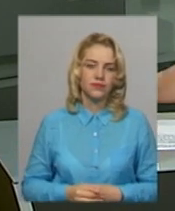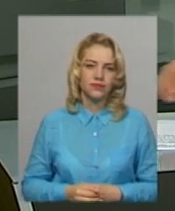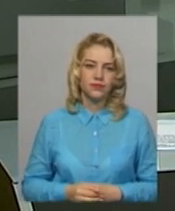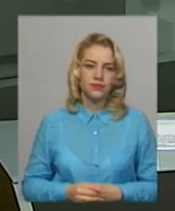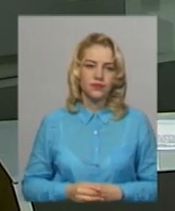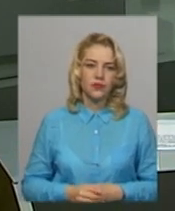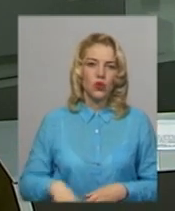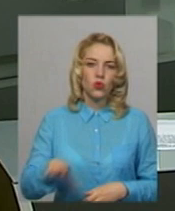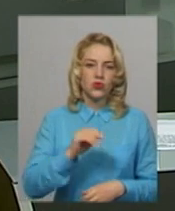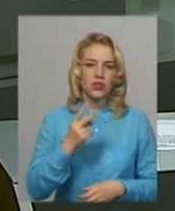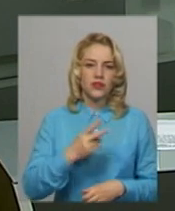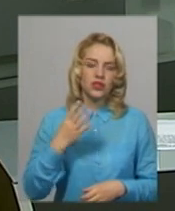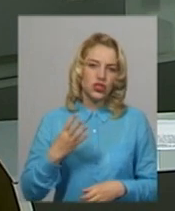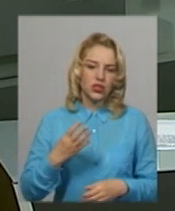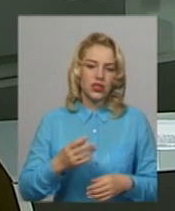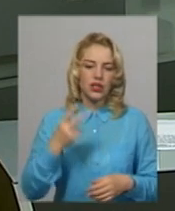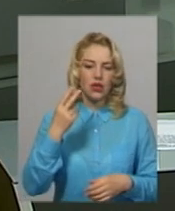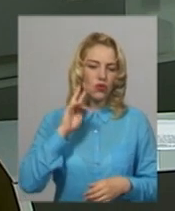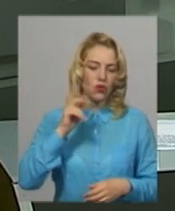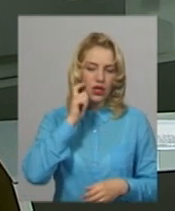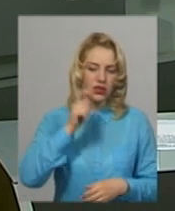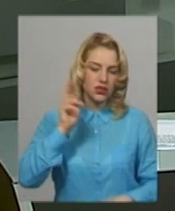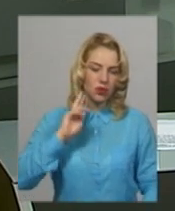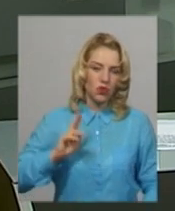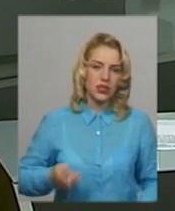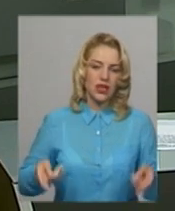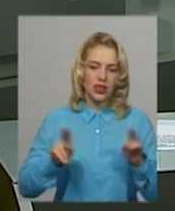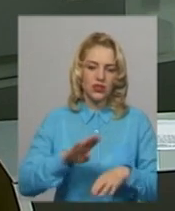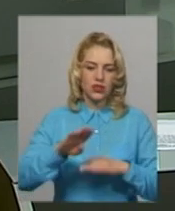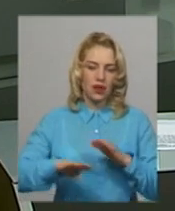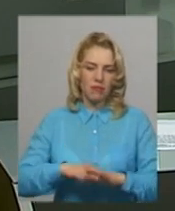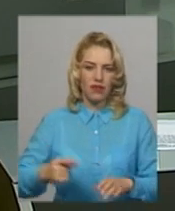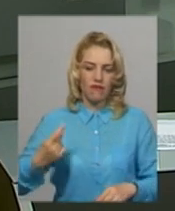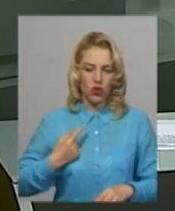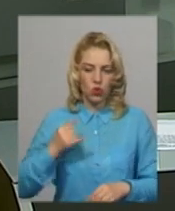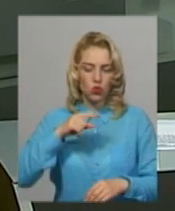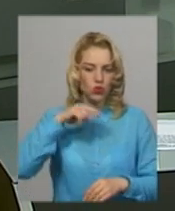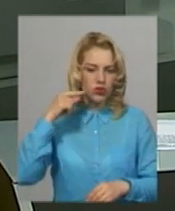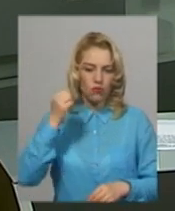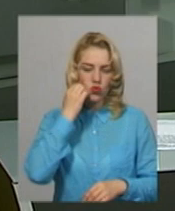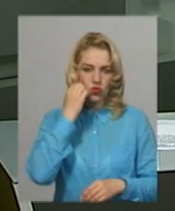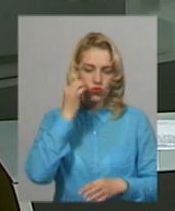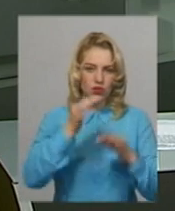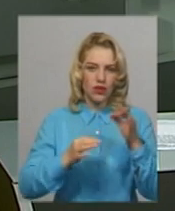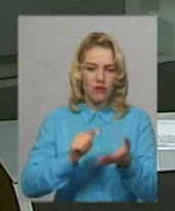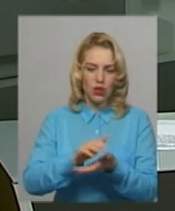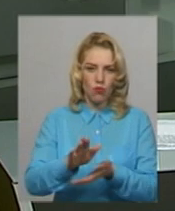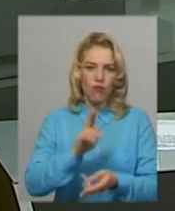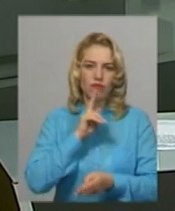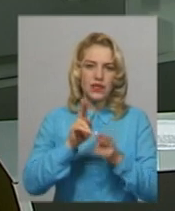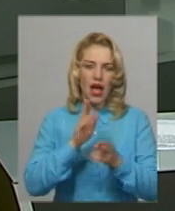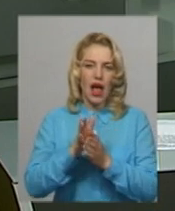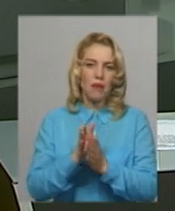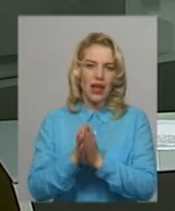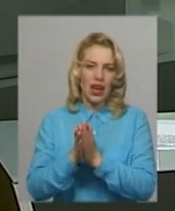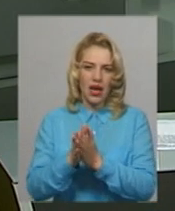Усі 24 українські моряки залишаться під вартою у Росії. Московський міський суд відмовився у апеляції на продовження